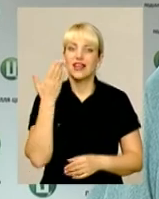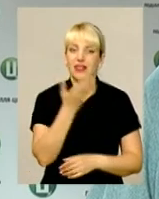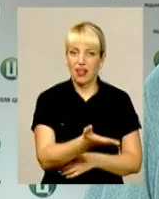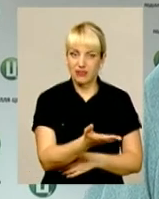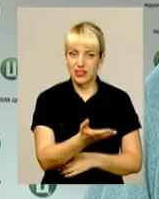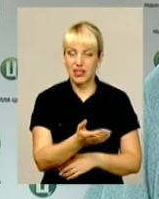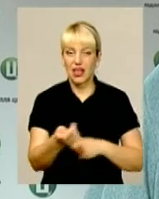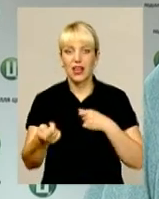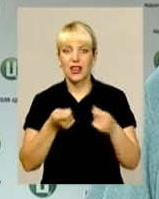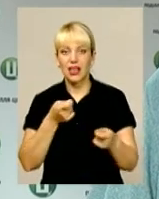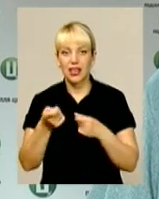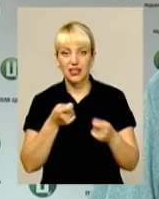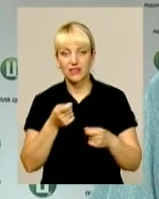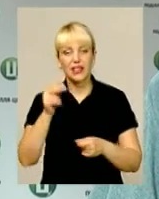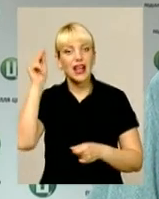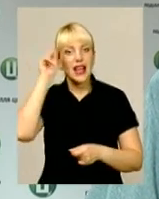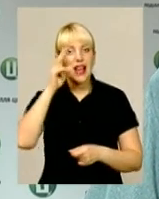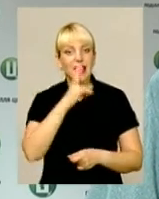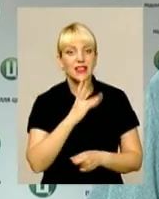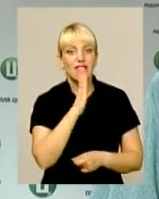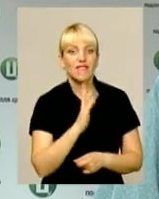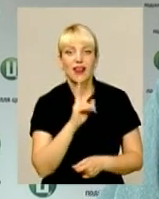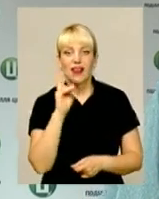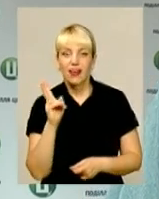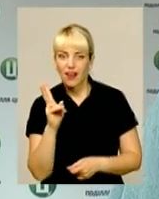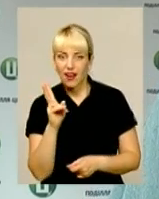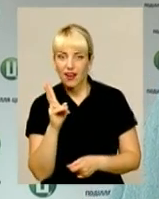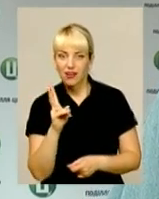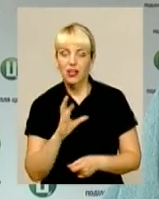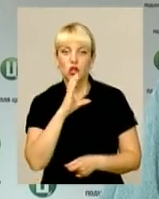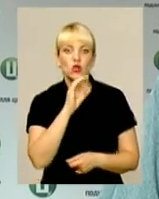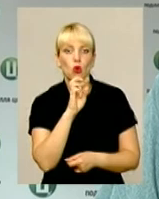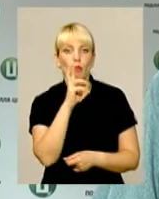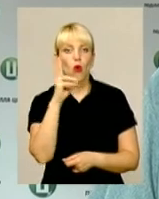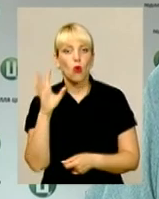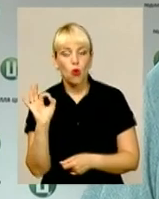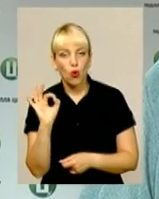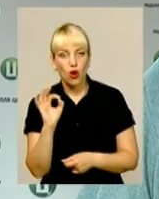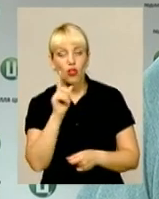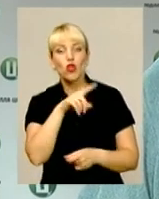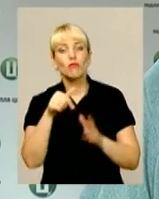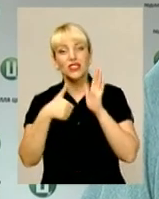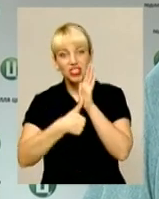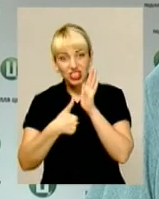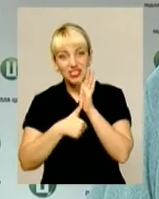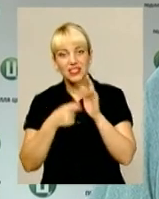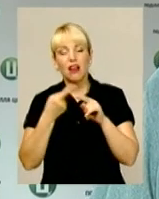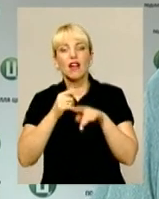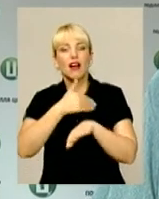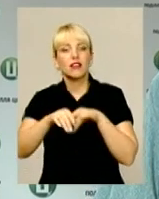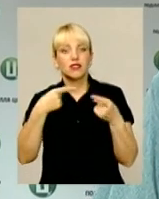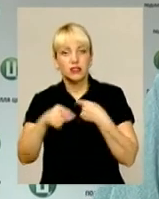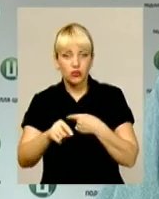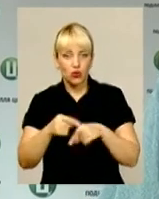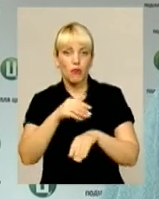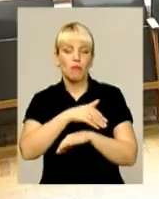навчально-виховного комплексу номер 6, Сапко Натарія Анаторіум, навчальний заклад якої знаходиться за адресою